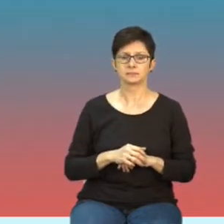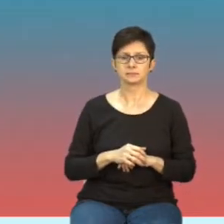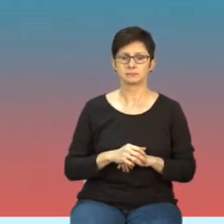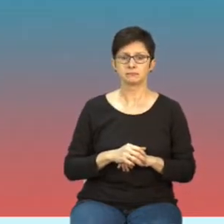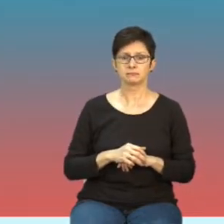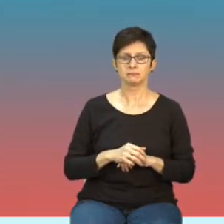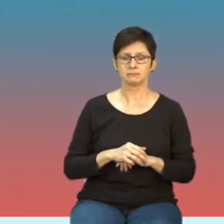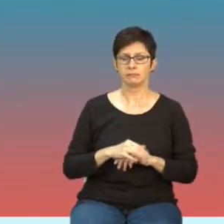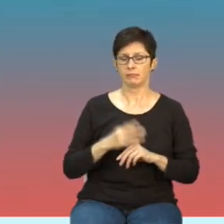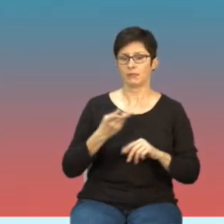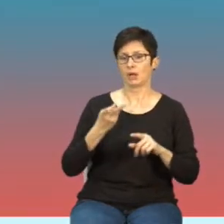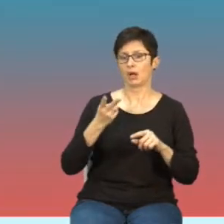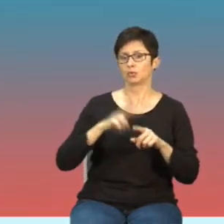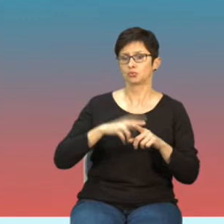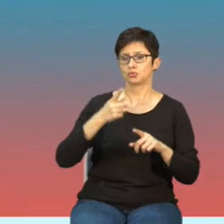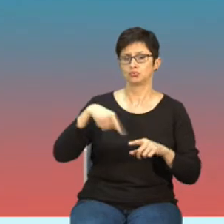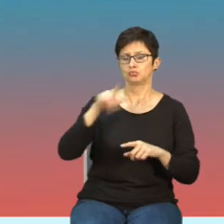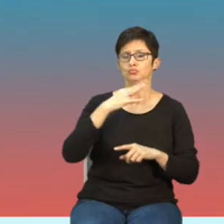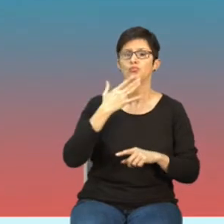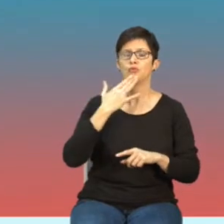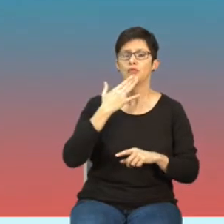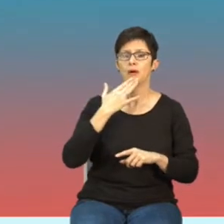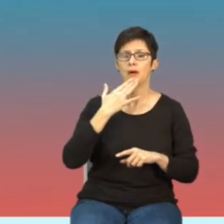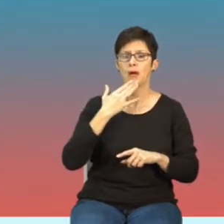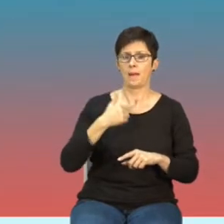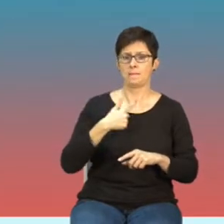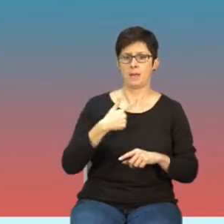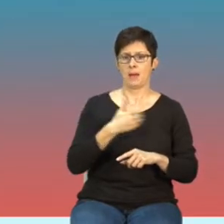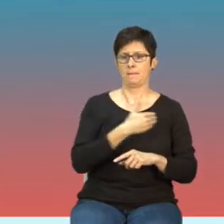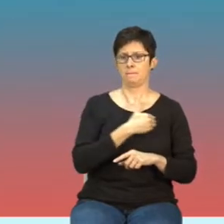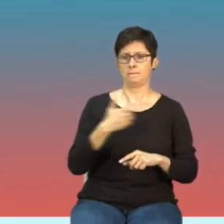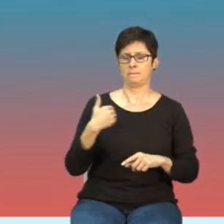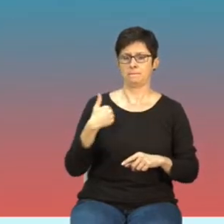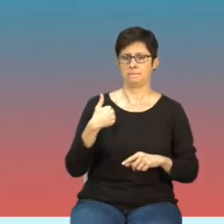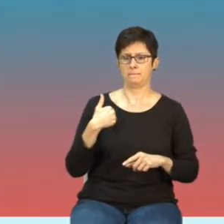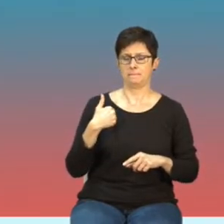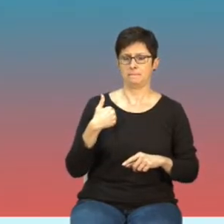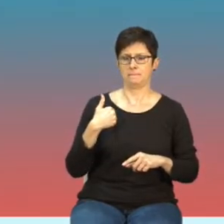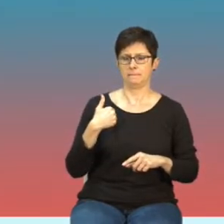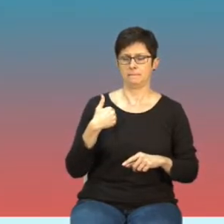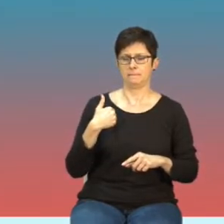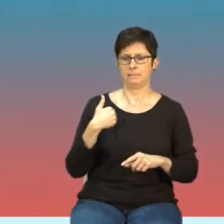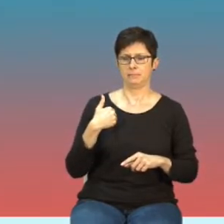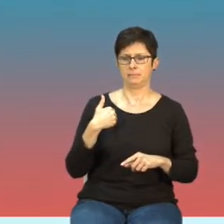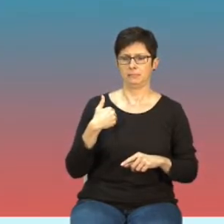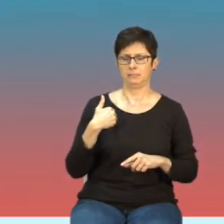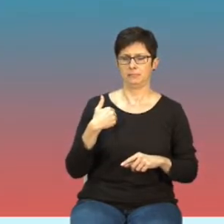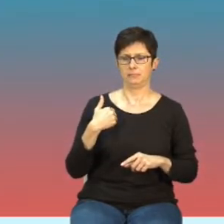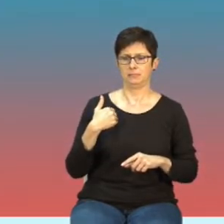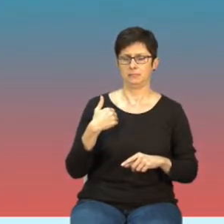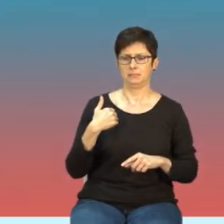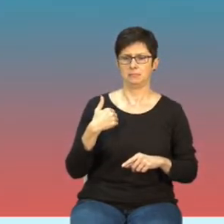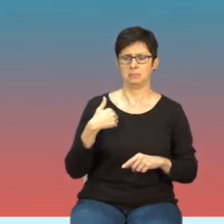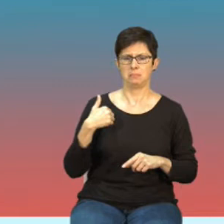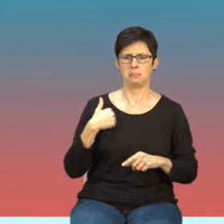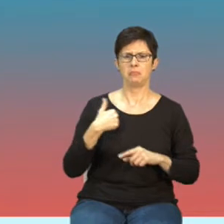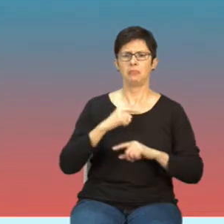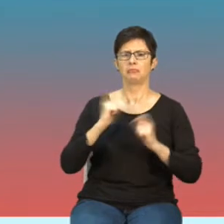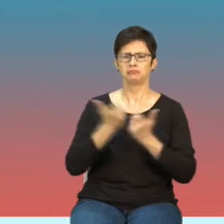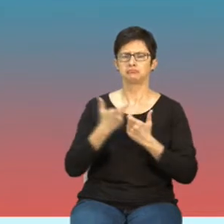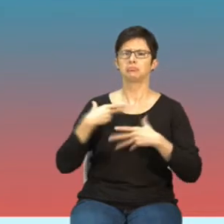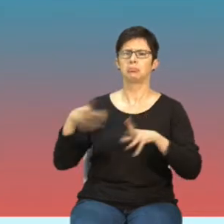Niektórzy mówią, prawda, że myśmy w ogóle dość bezkrytycznie, za chwilę o tym będę mówił, dość bezkrytycznie przyjmowali